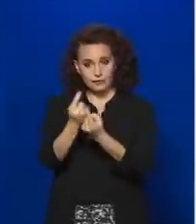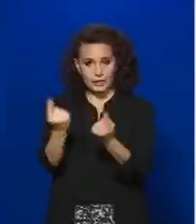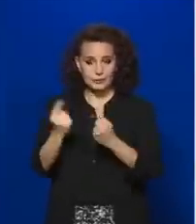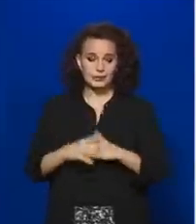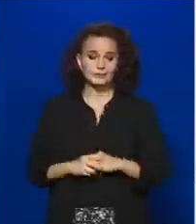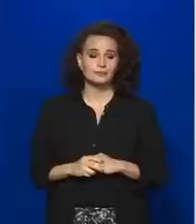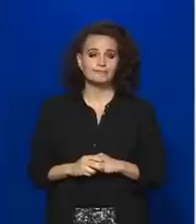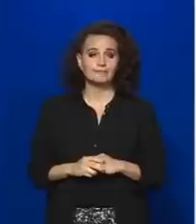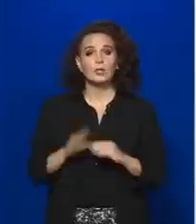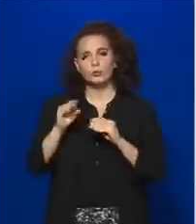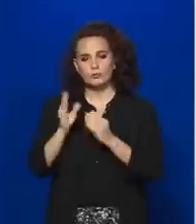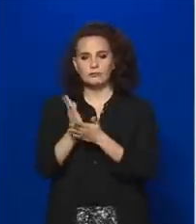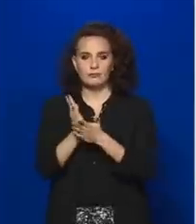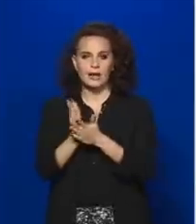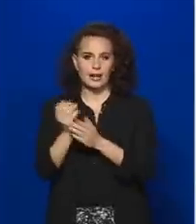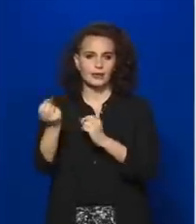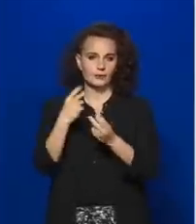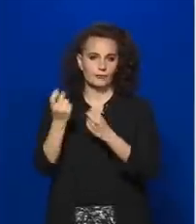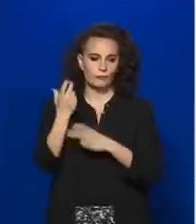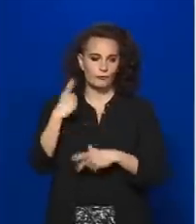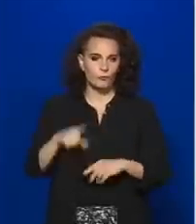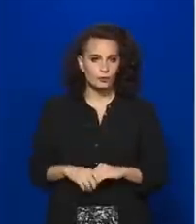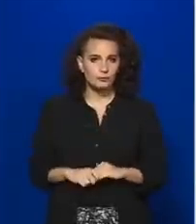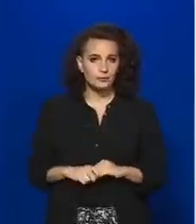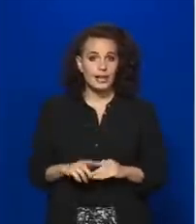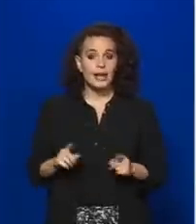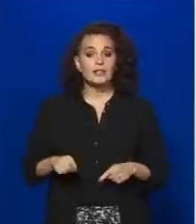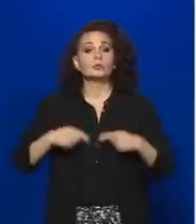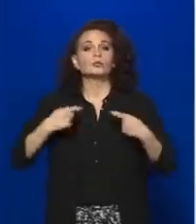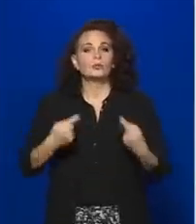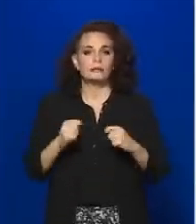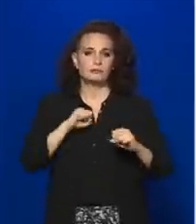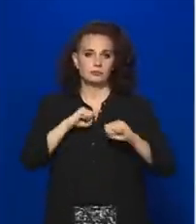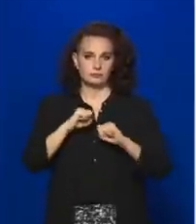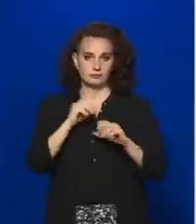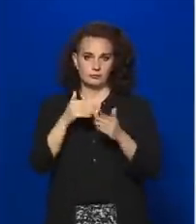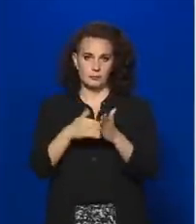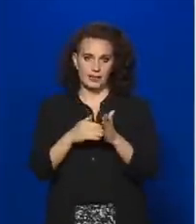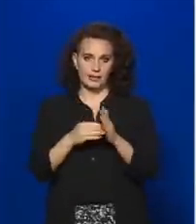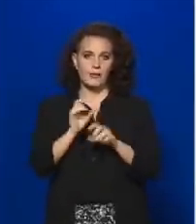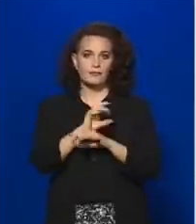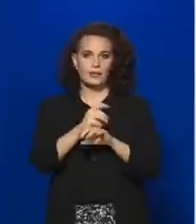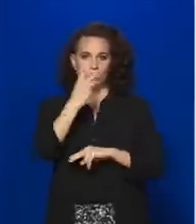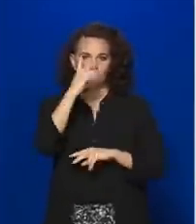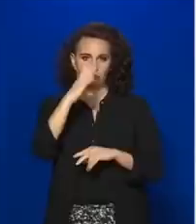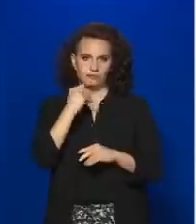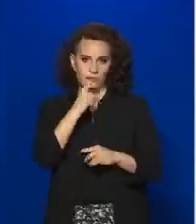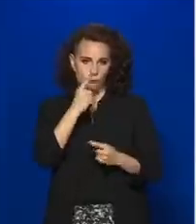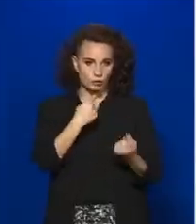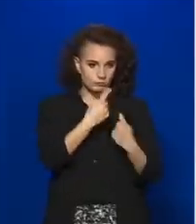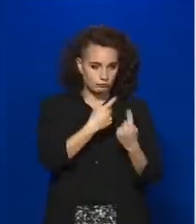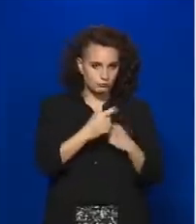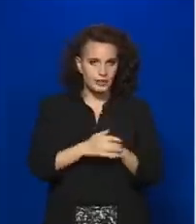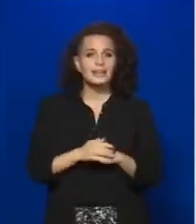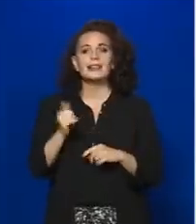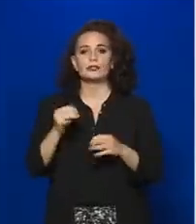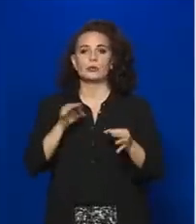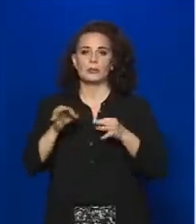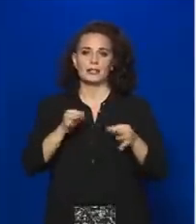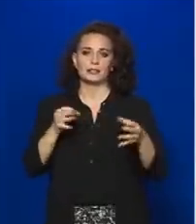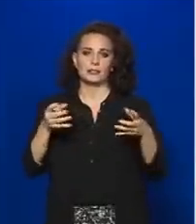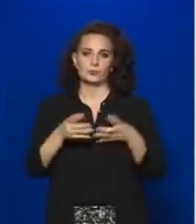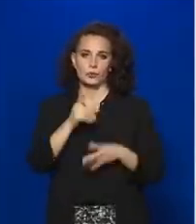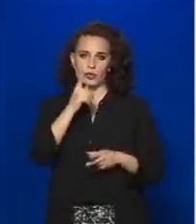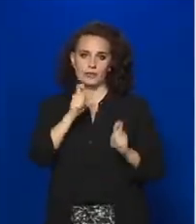és ezt követően a kormány még vilológusokkal fog egyeztetni, és az operatív törzs fog döntést hozni arról, hogy